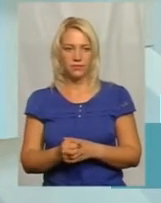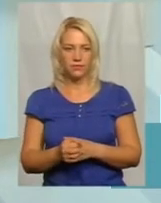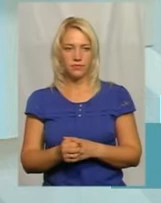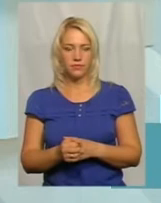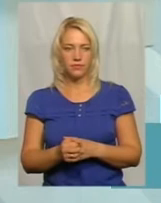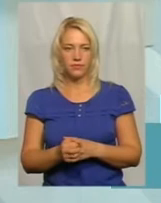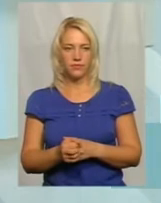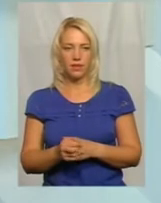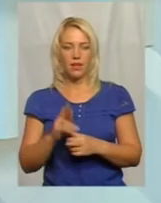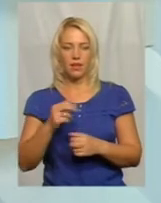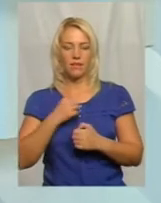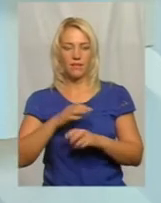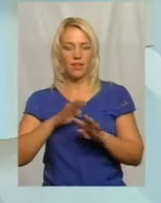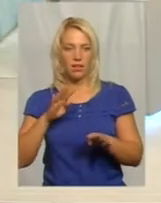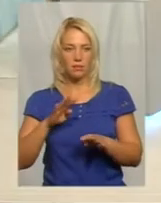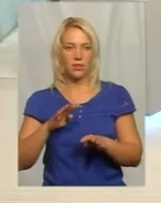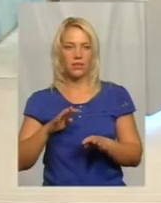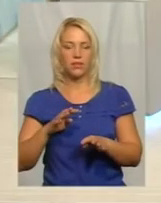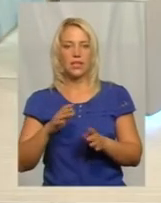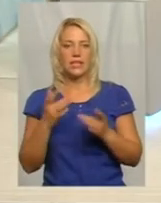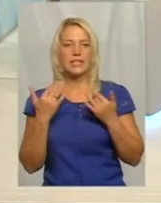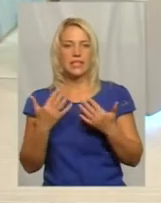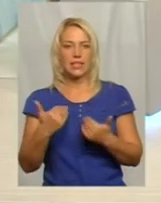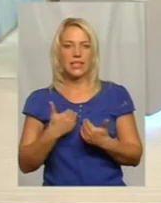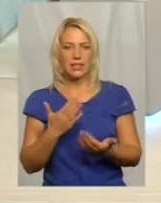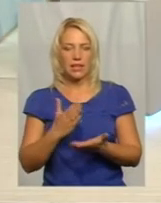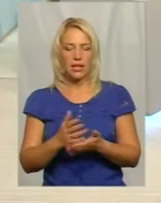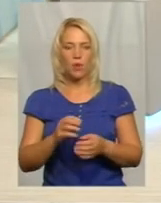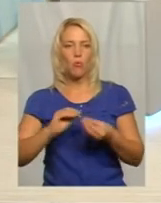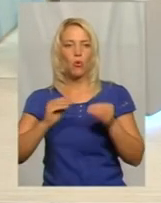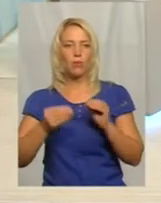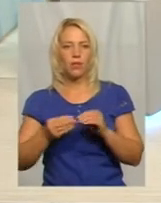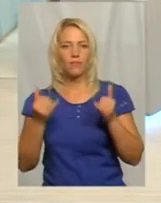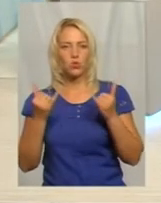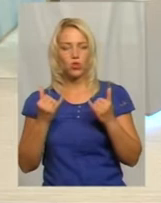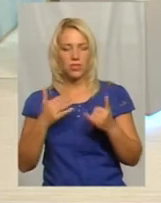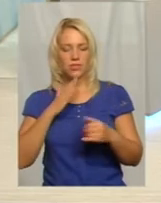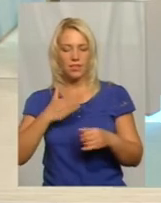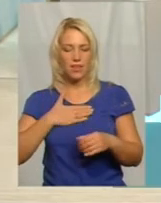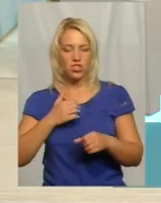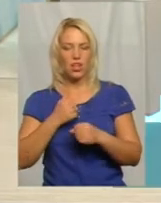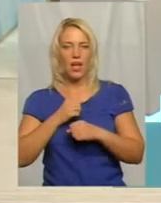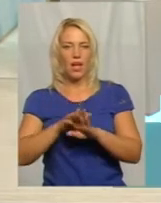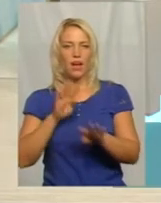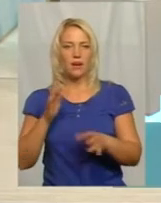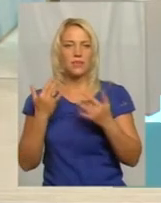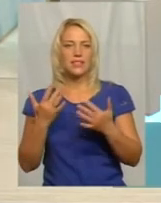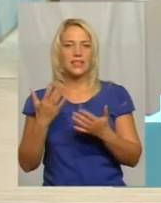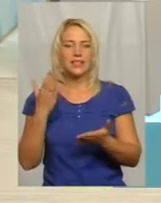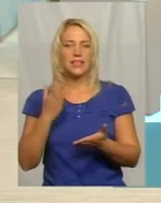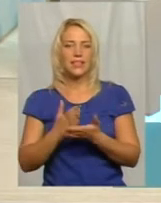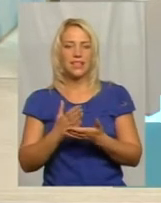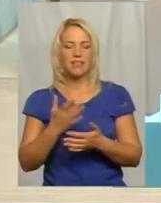як в армії відбувається взагалі, скільки проблем в сучасній нашій армії, скільки радянщини, скільки всяких